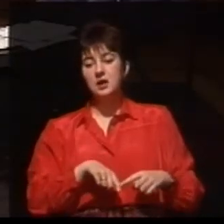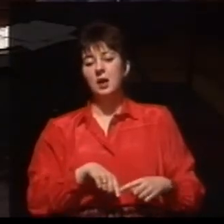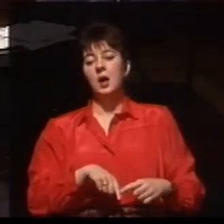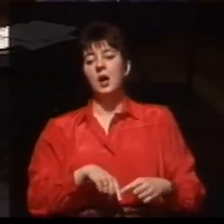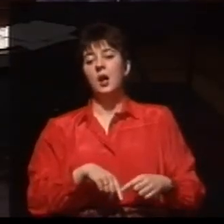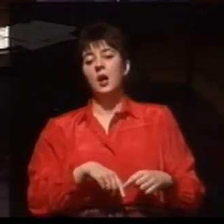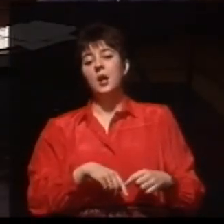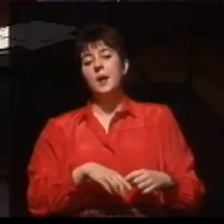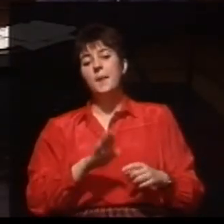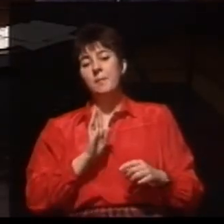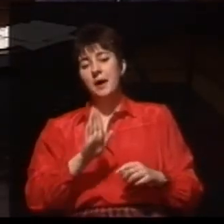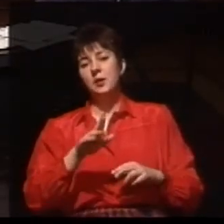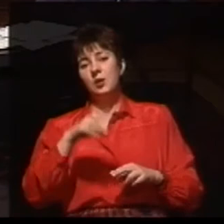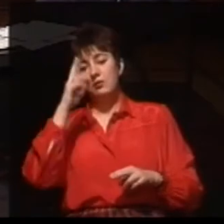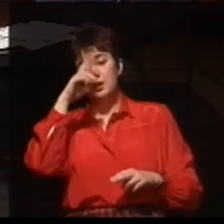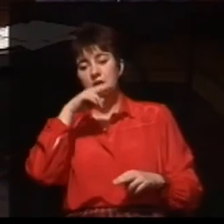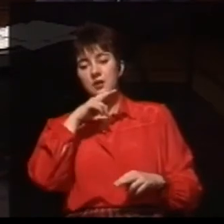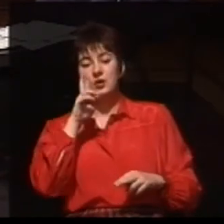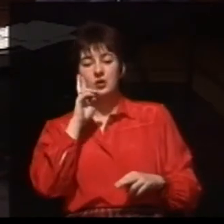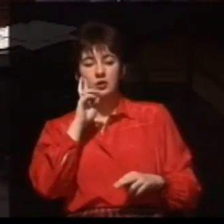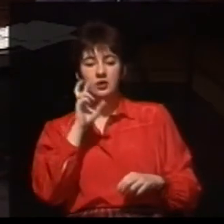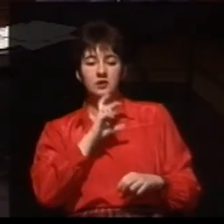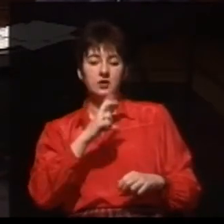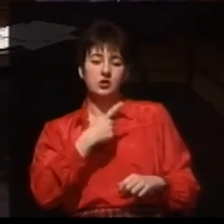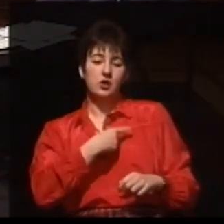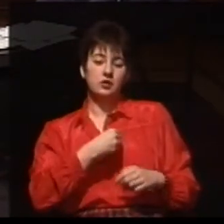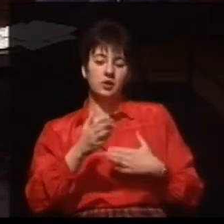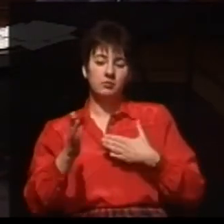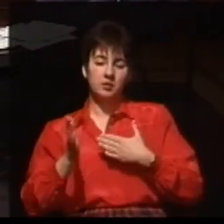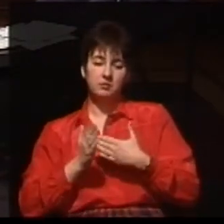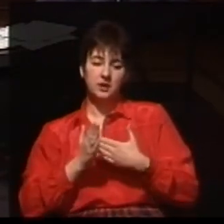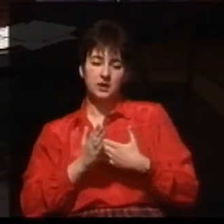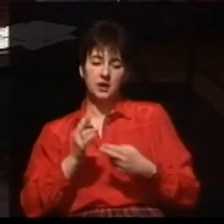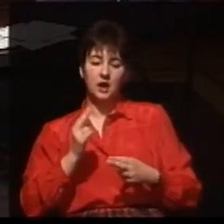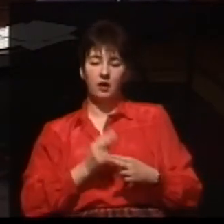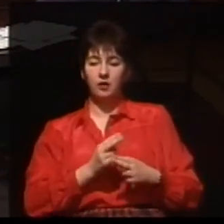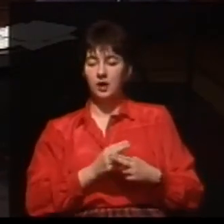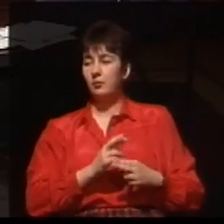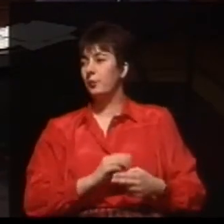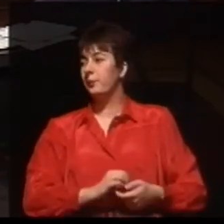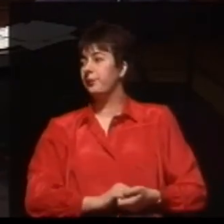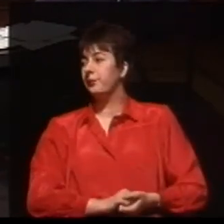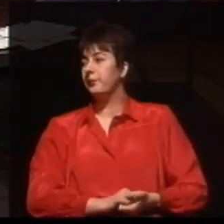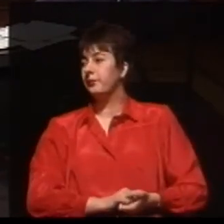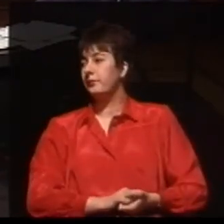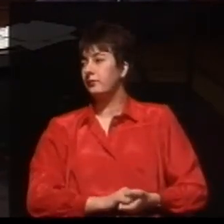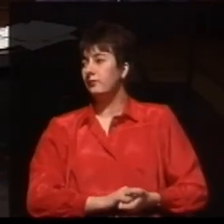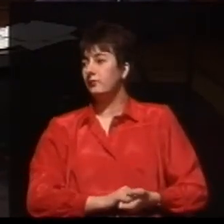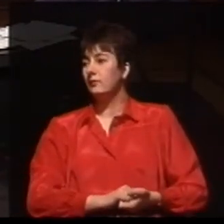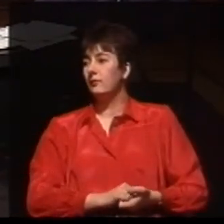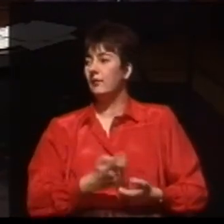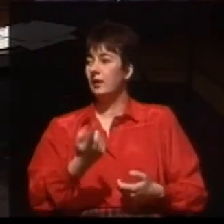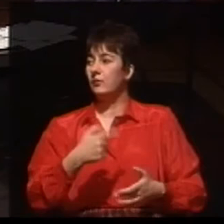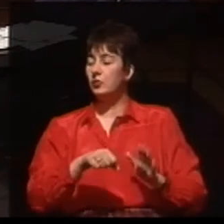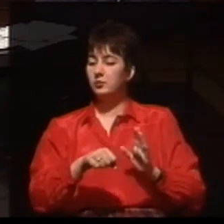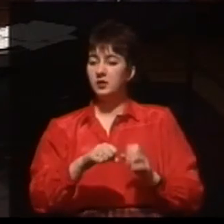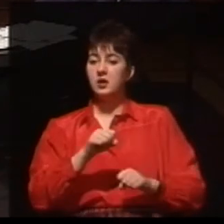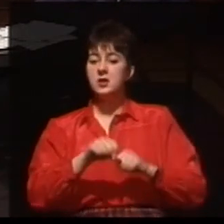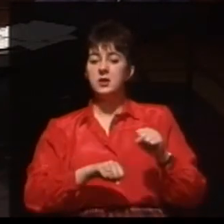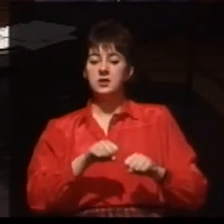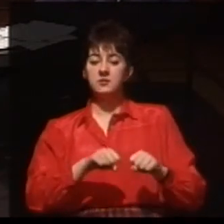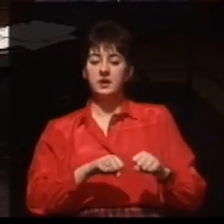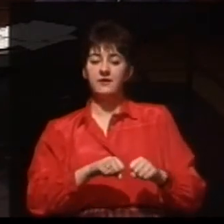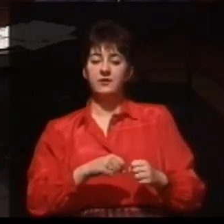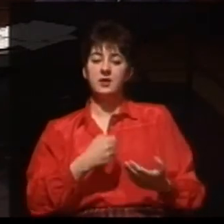zdanie bazowe i adaptuje je do sytuacji, jaką ma na co dzień. Wróćmy do sprawy kosztów. Ile kosztuje implant